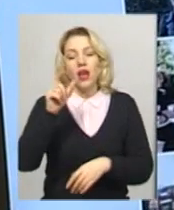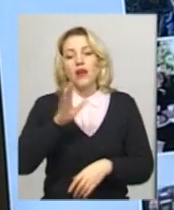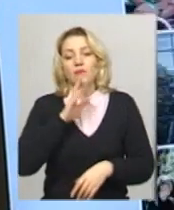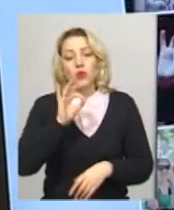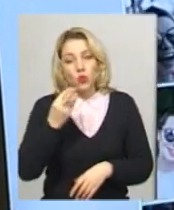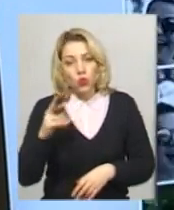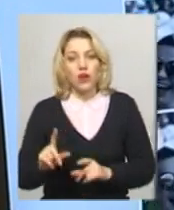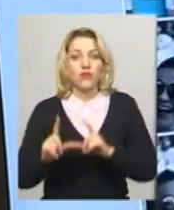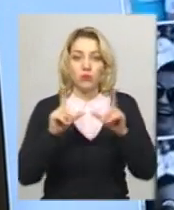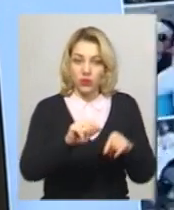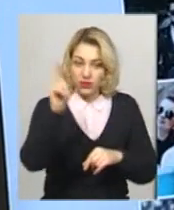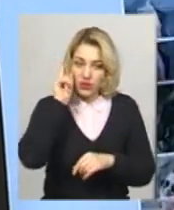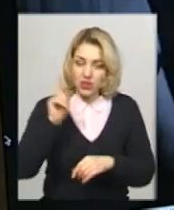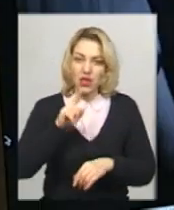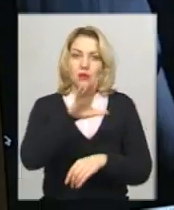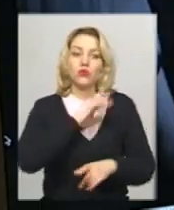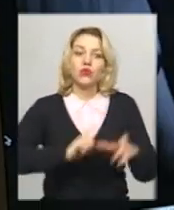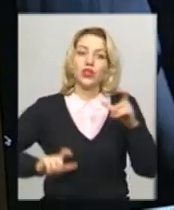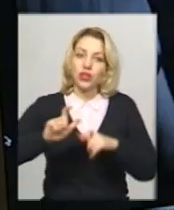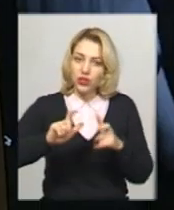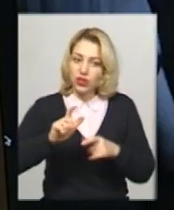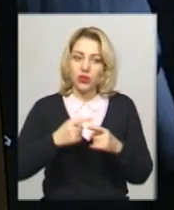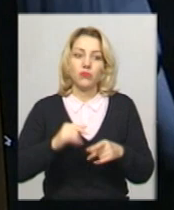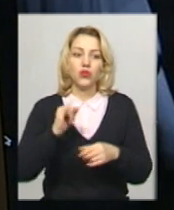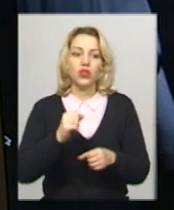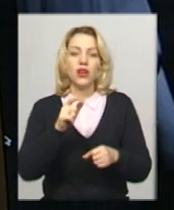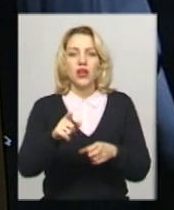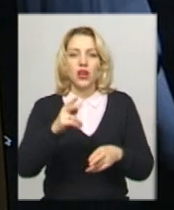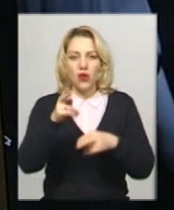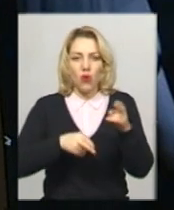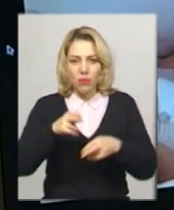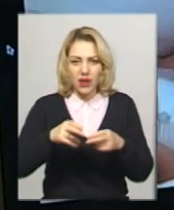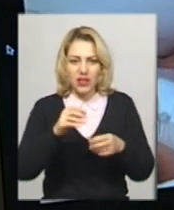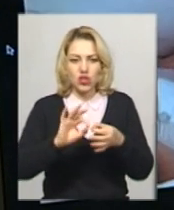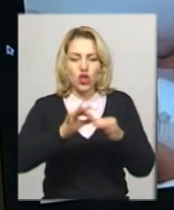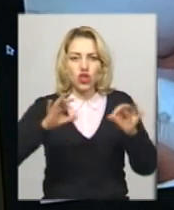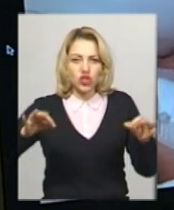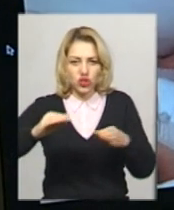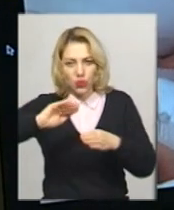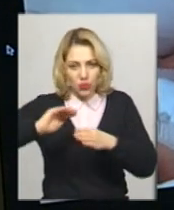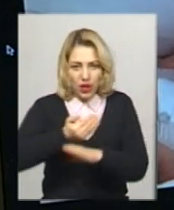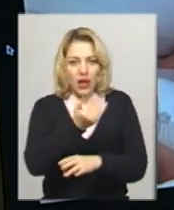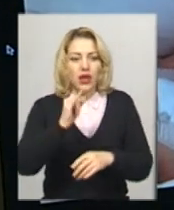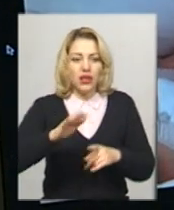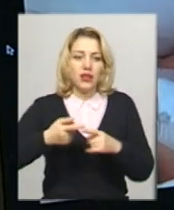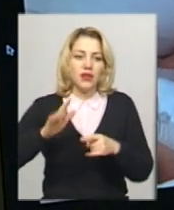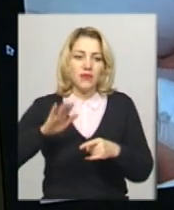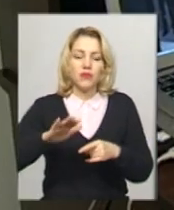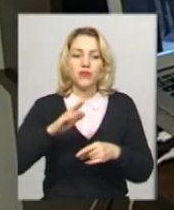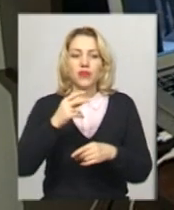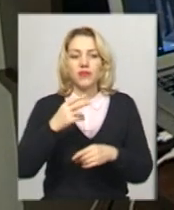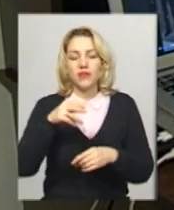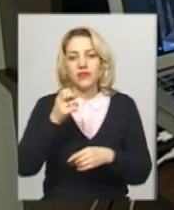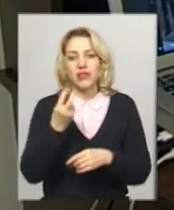вона проходила курс хіміотерапії. Їй зробили операцію з видалення товстого кішківника. Останнє хірурічне втручання було в Україні у квітні